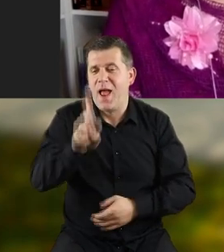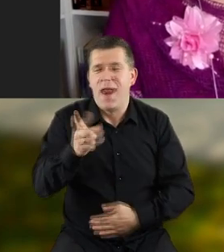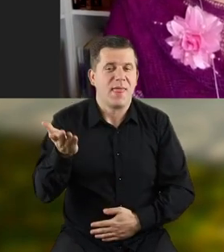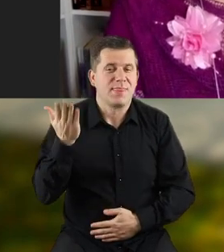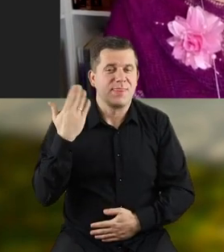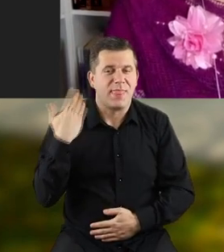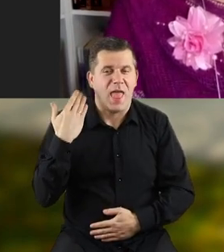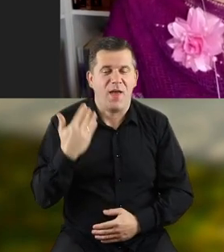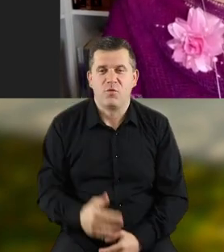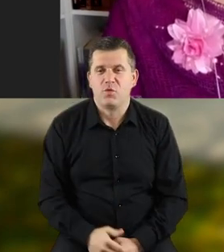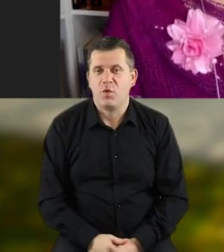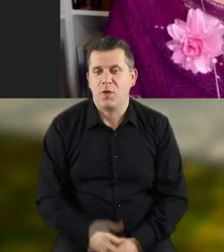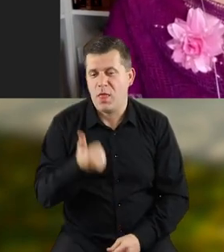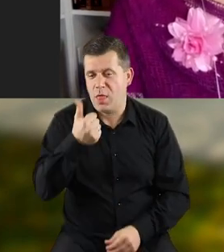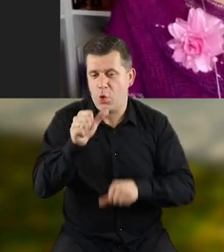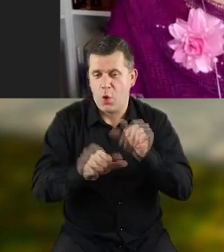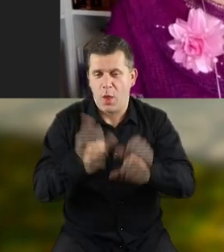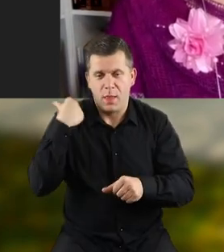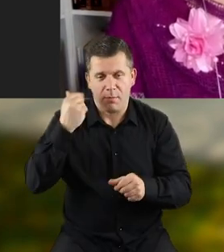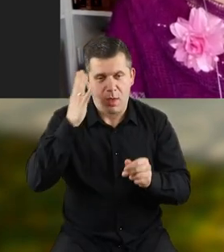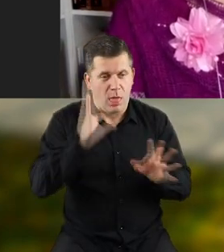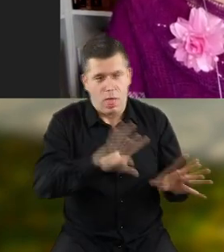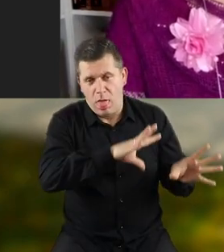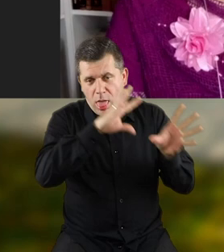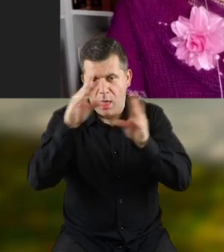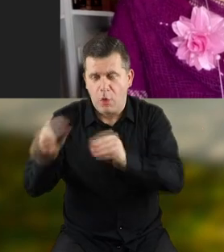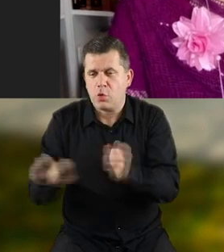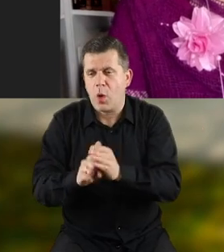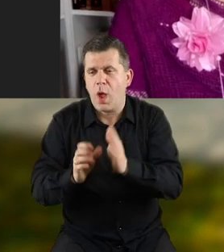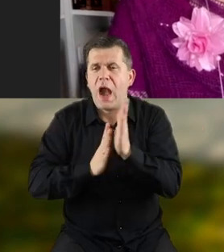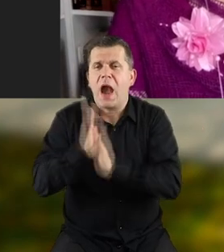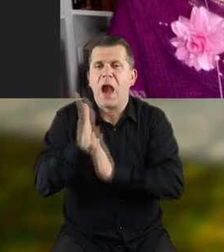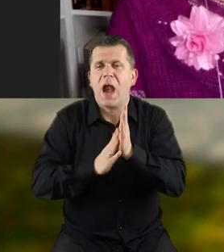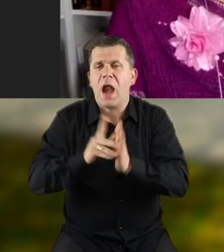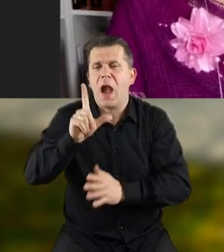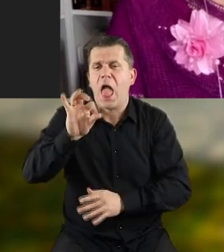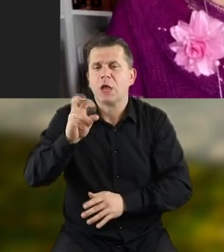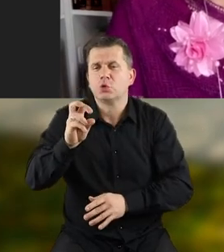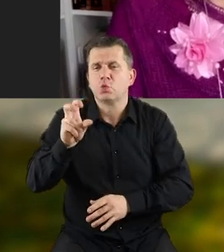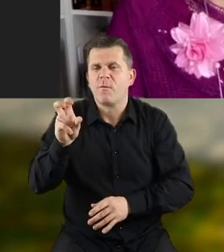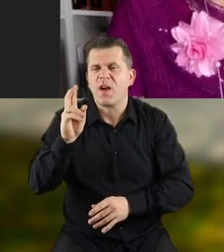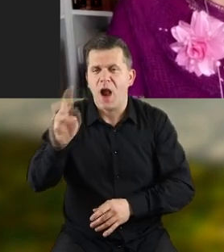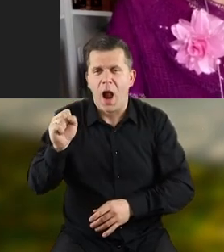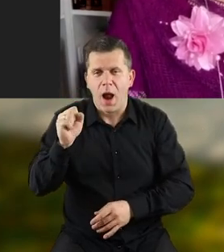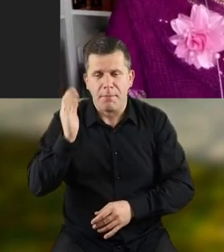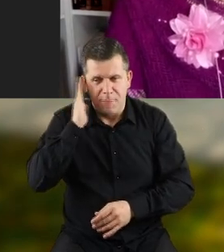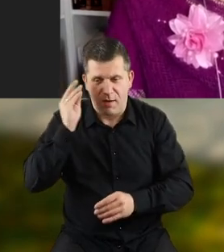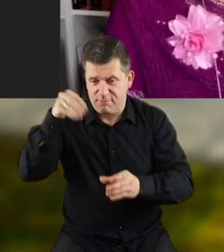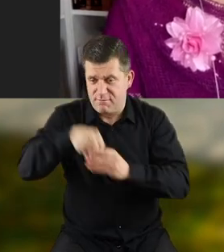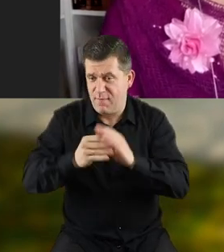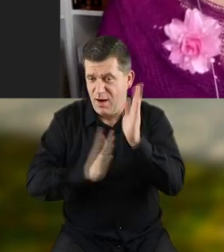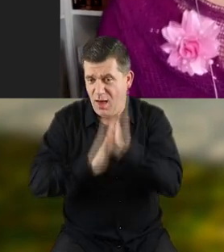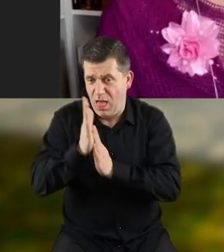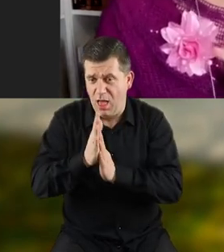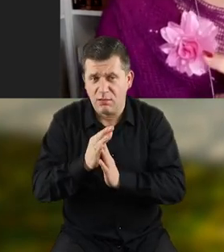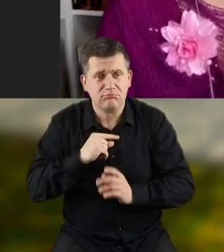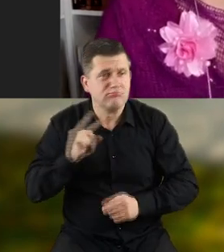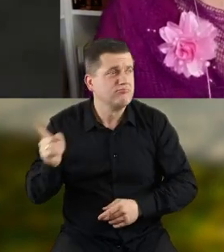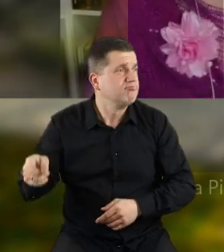Ale niedawno, rok temu, przeprowadziłam się do Leśniczówki. Mieszkam w lesie. Słuchajcie,